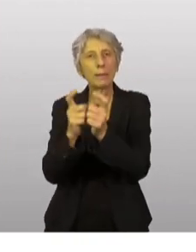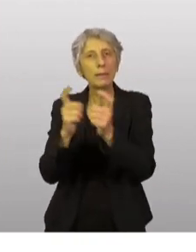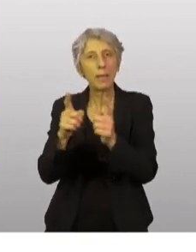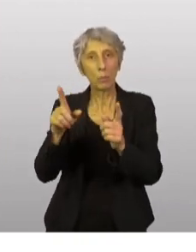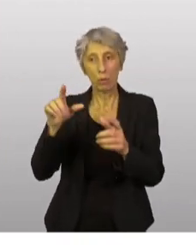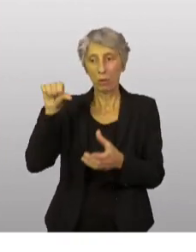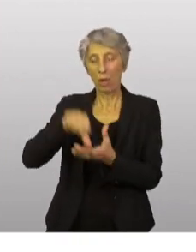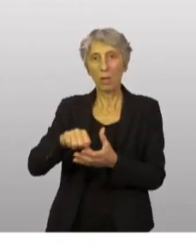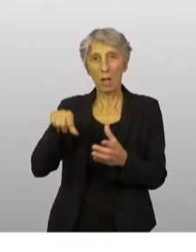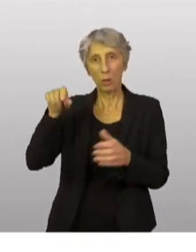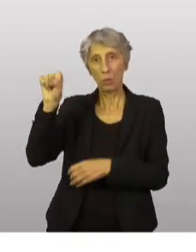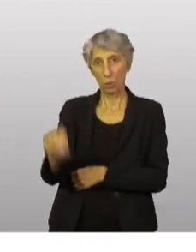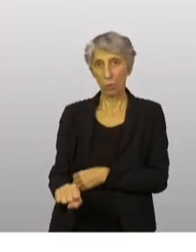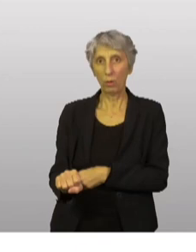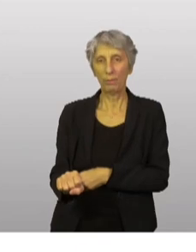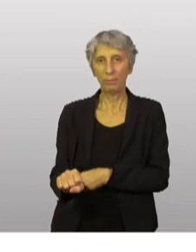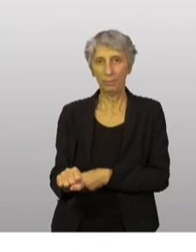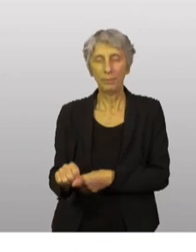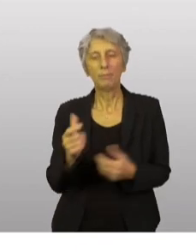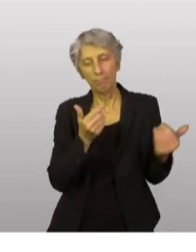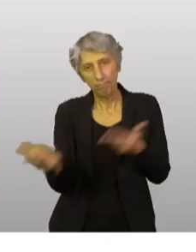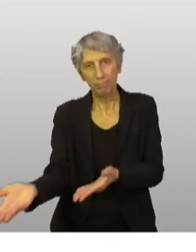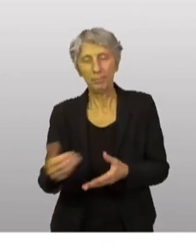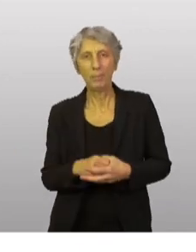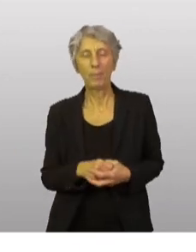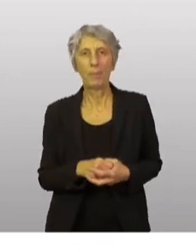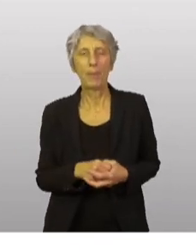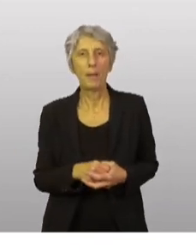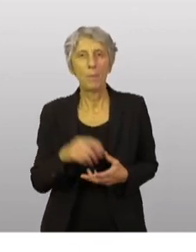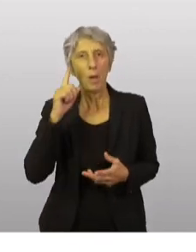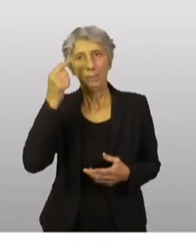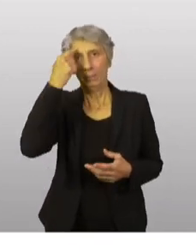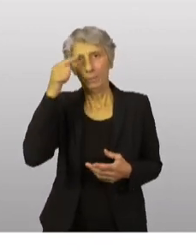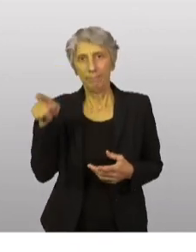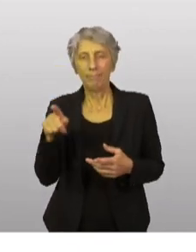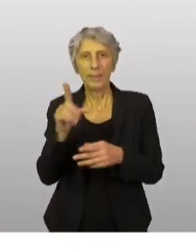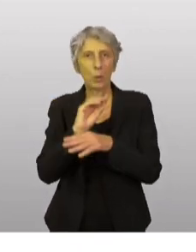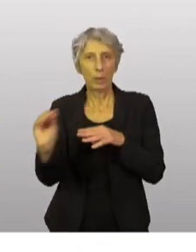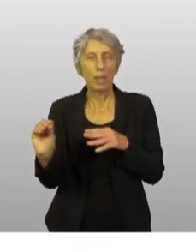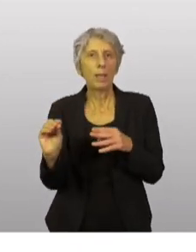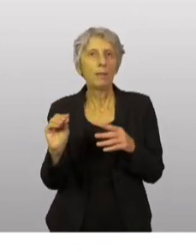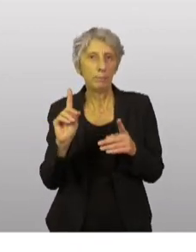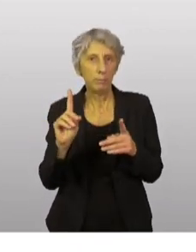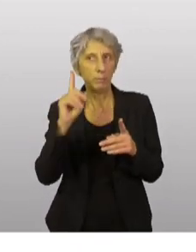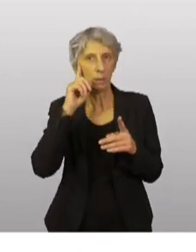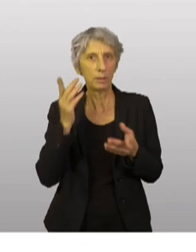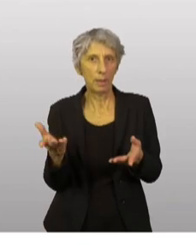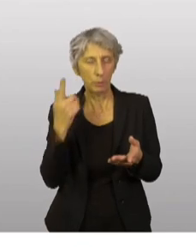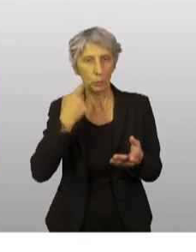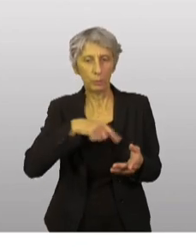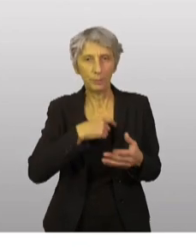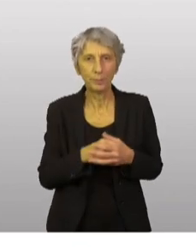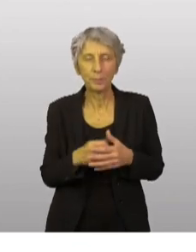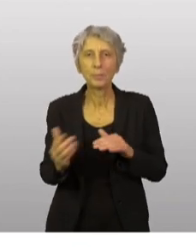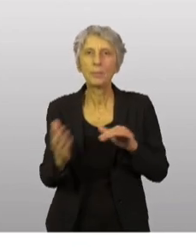Ukraine sud. Vous voyez bien aussi le souci de sécurité qui est le nôtre en faisant cela. La